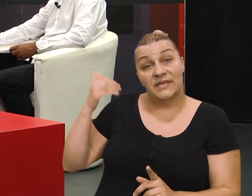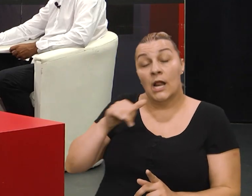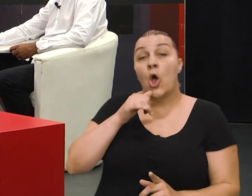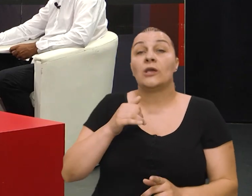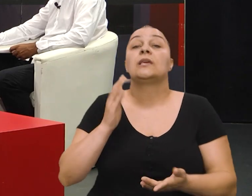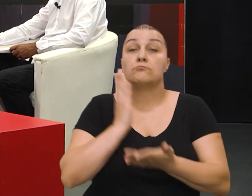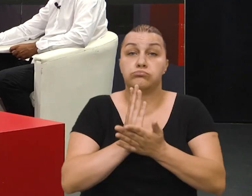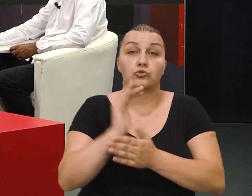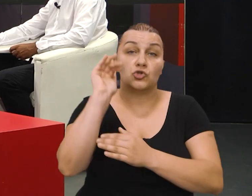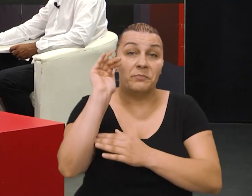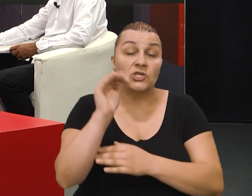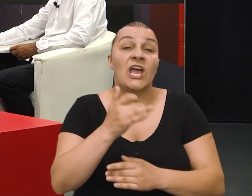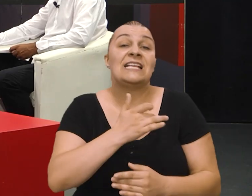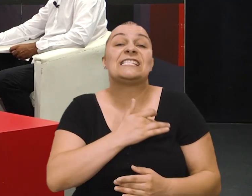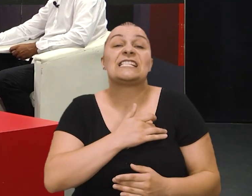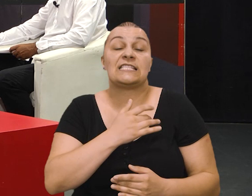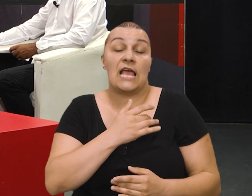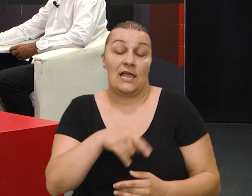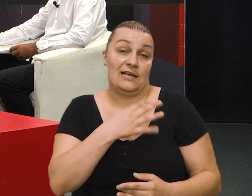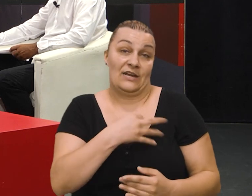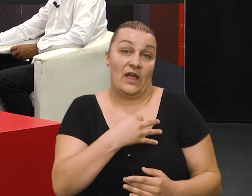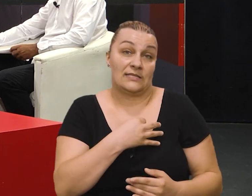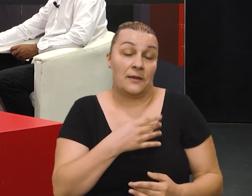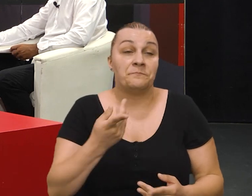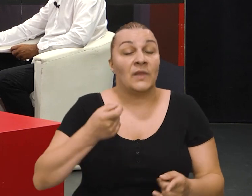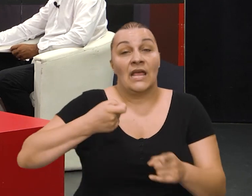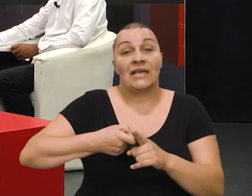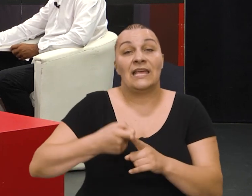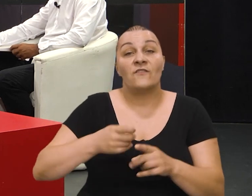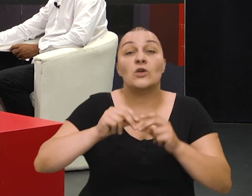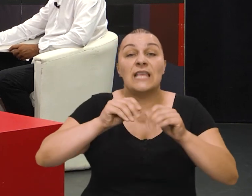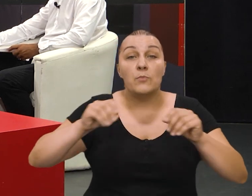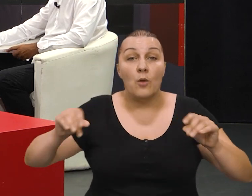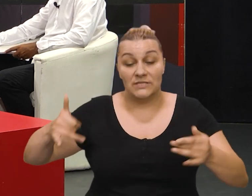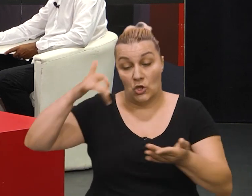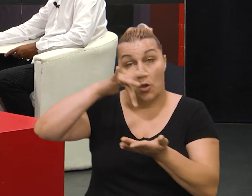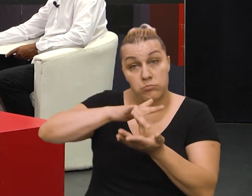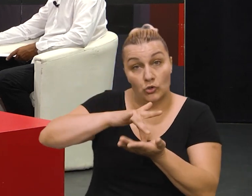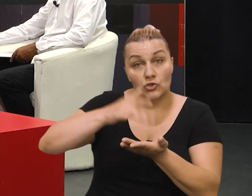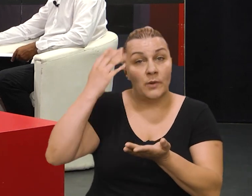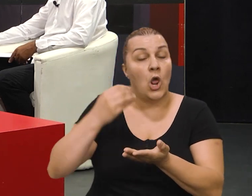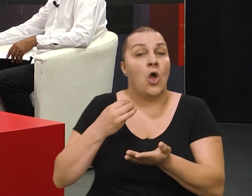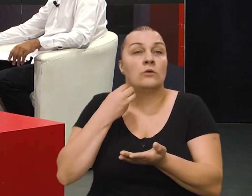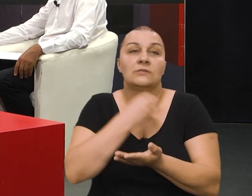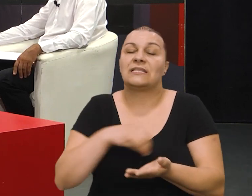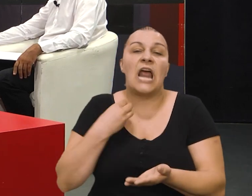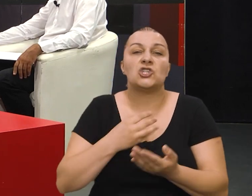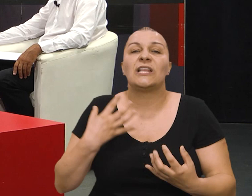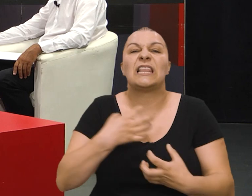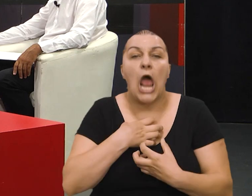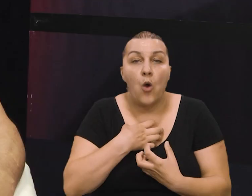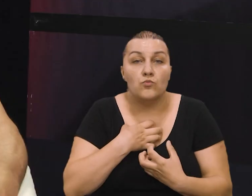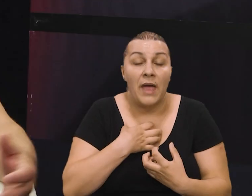i bit će srce Hrvatske. Pa Kijevo je inače zemljopisno na jednoj poziciji, gdje je kroz svoju povijezdo živjelo neureatne traume.